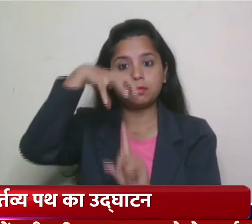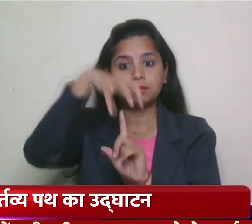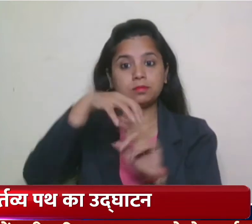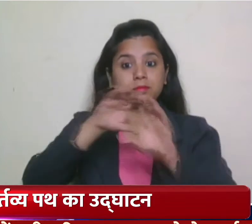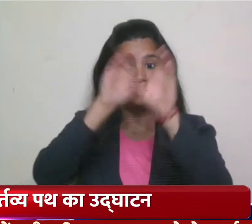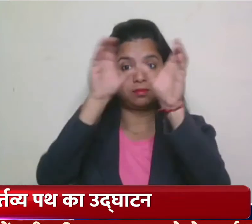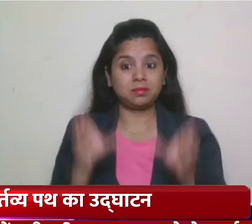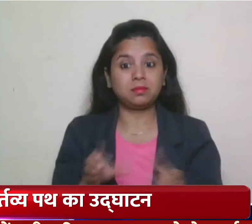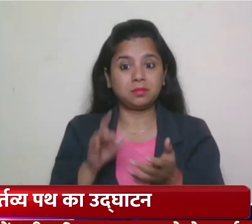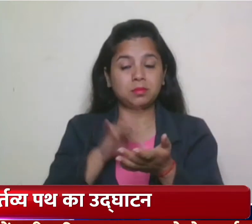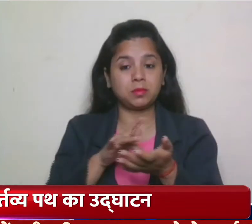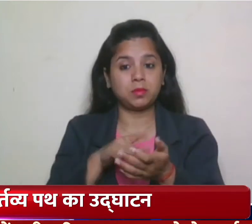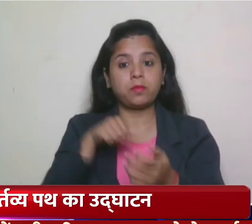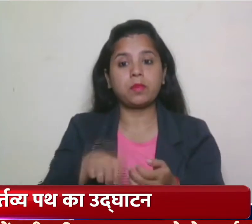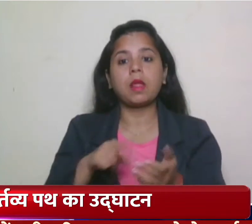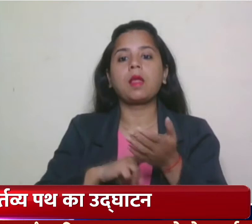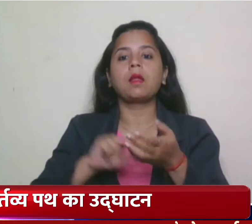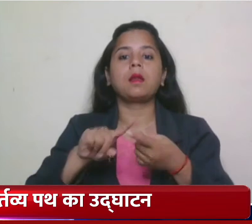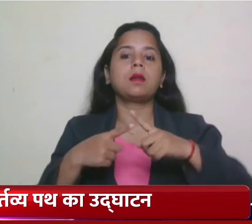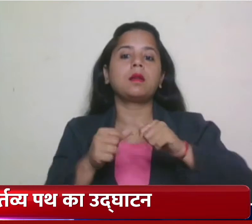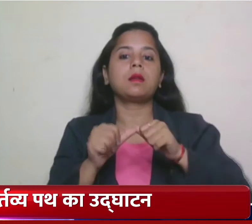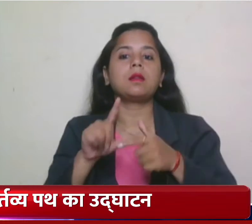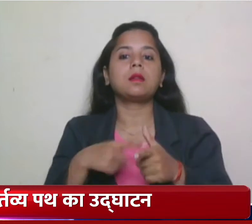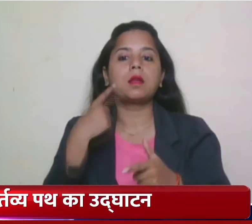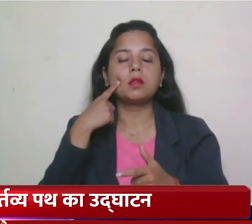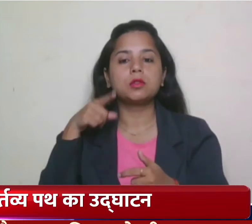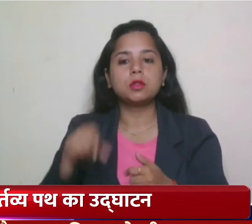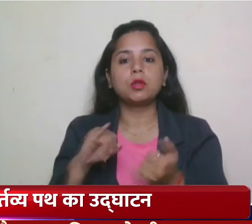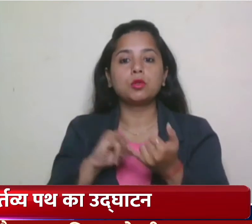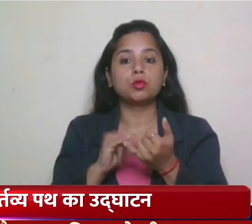बोस की प्रतिमा का भी करेंगे अनावरें